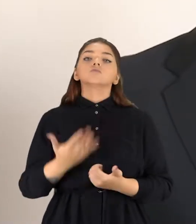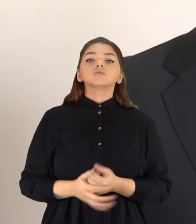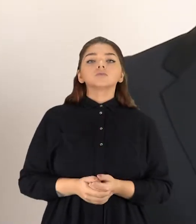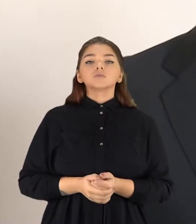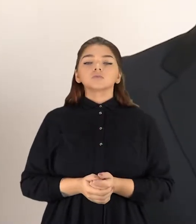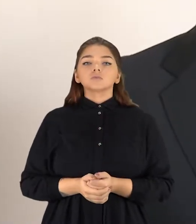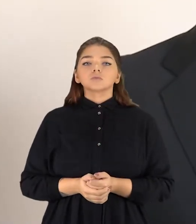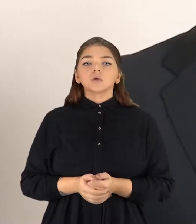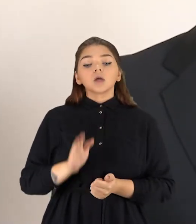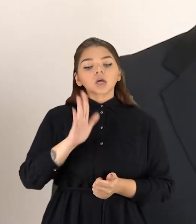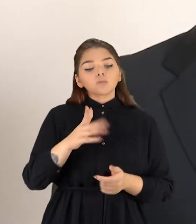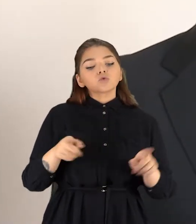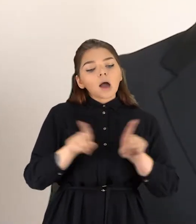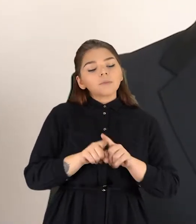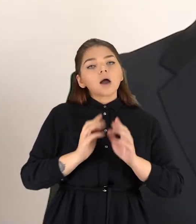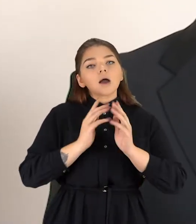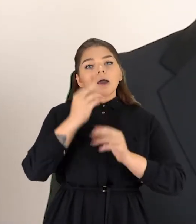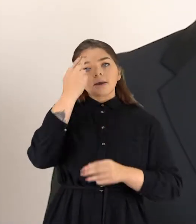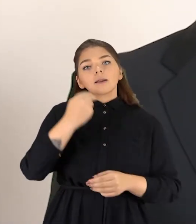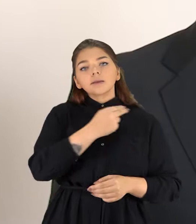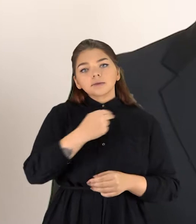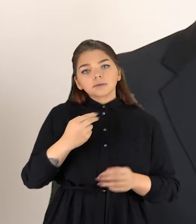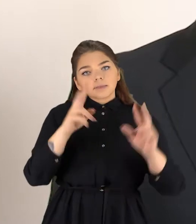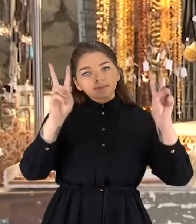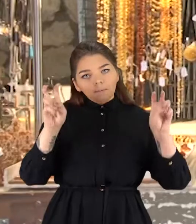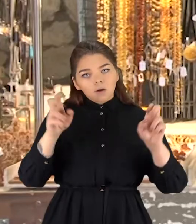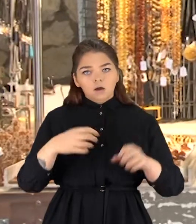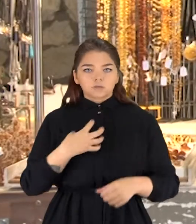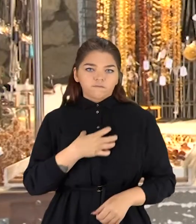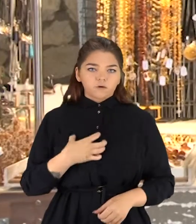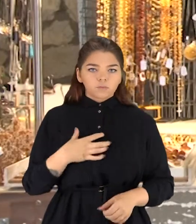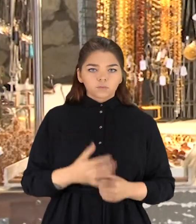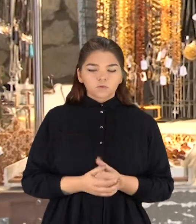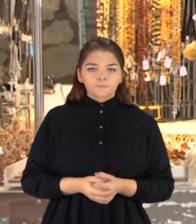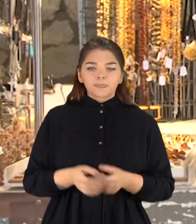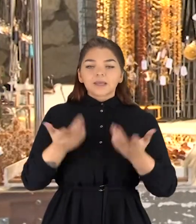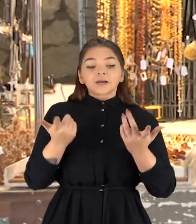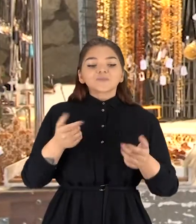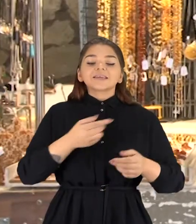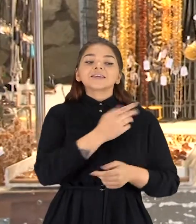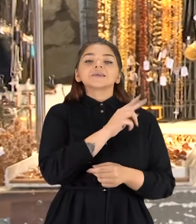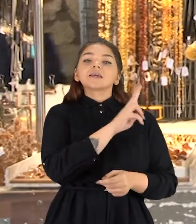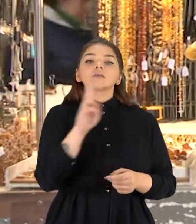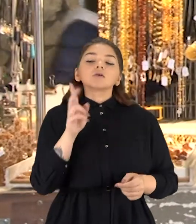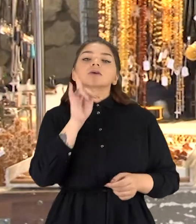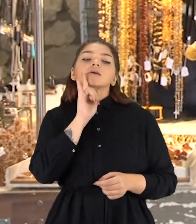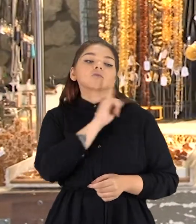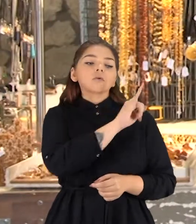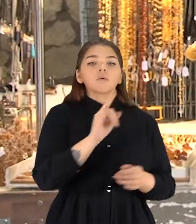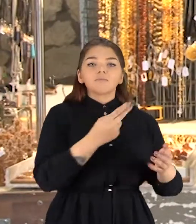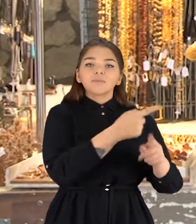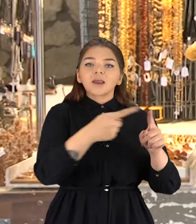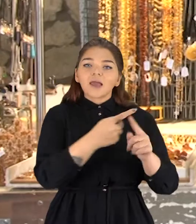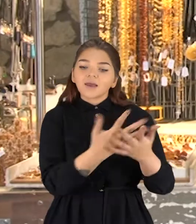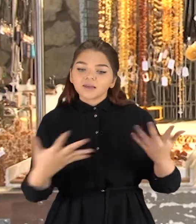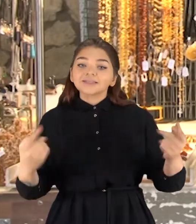kad tik būtų religinė tematika. Teisybė kieno prekės kryžių kalno įtinkamesnės nustatys konkursui